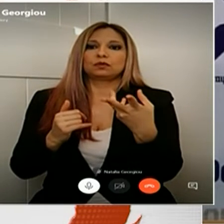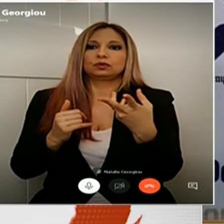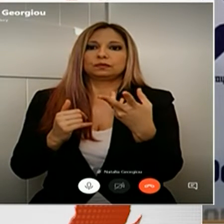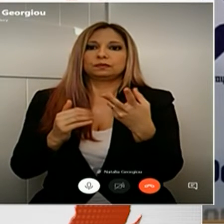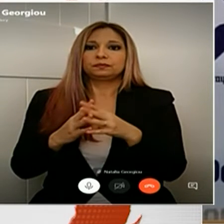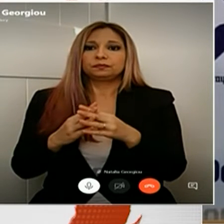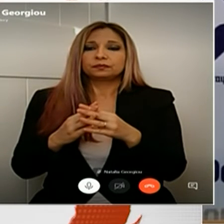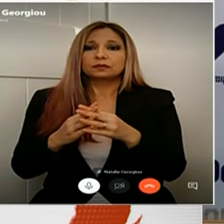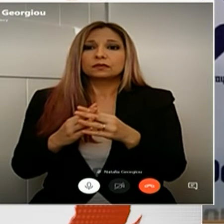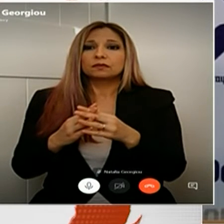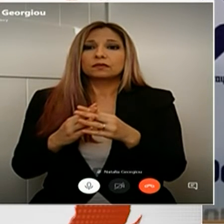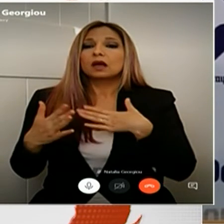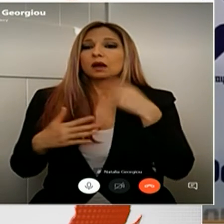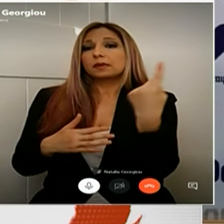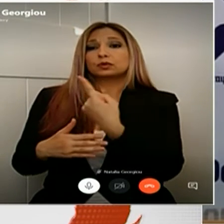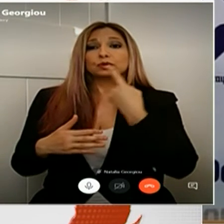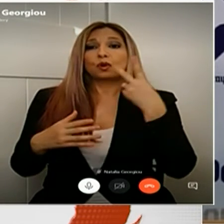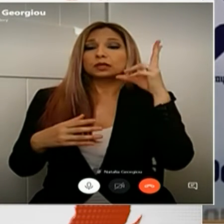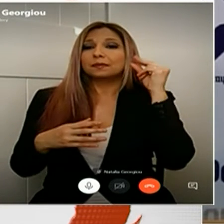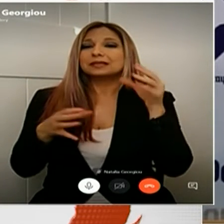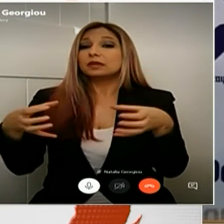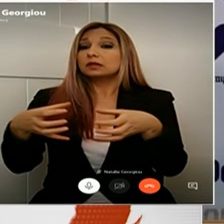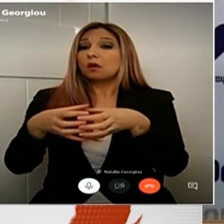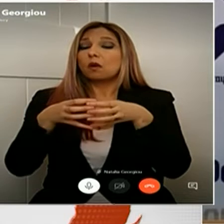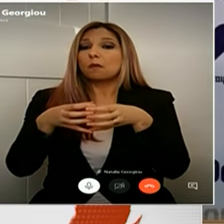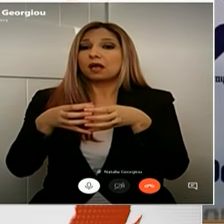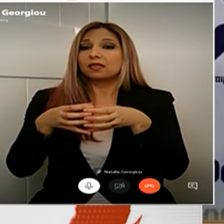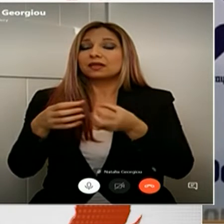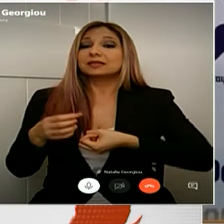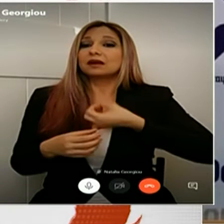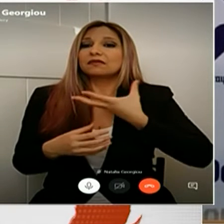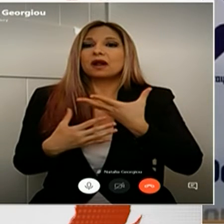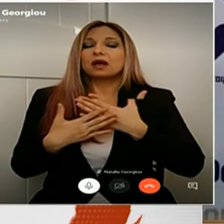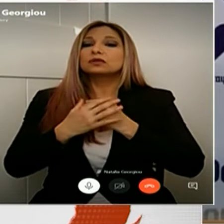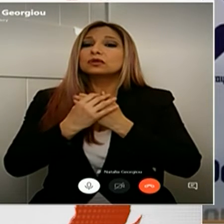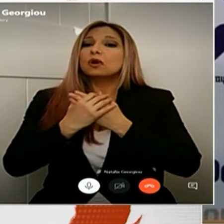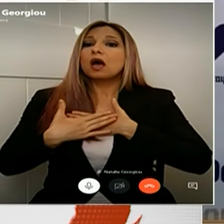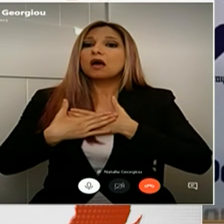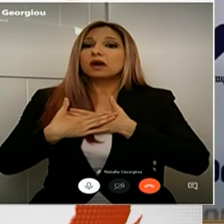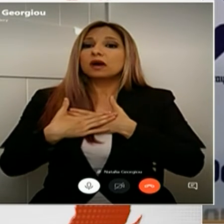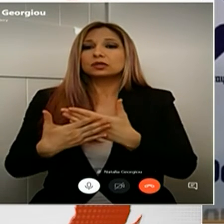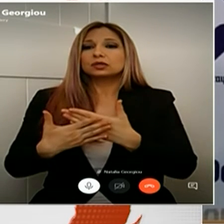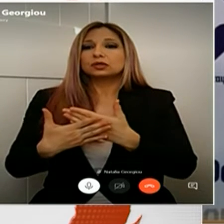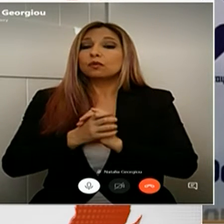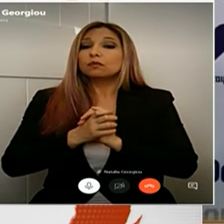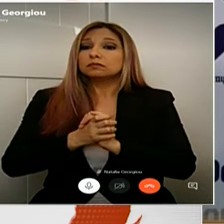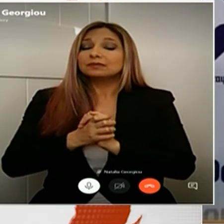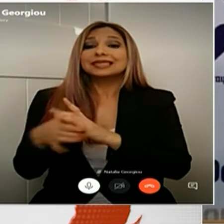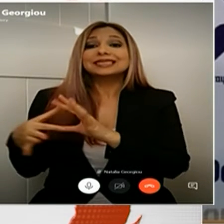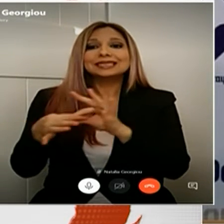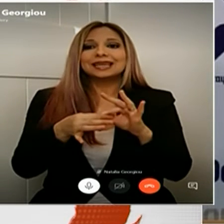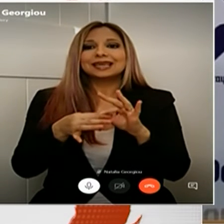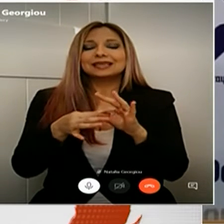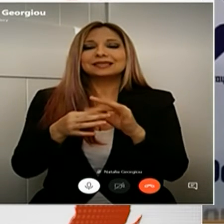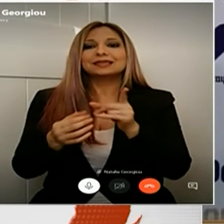Εκ μέρους όλης της επιστημονικής ομάδας εκφράζω την εγγνωμοσύνη μας και σας καλώ να συνεχίστε με την ίδια